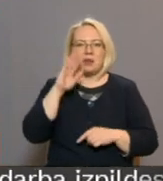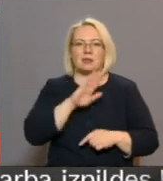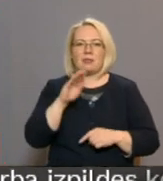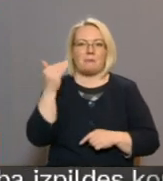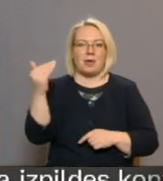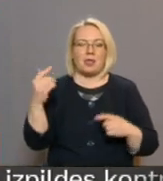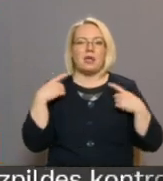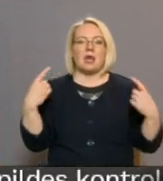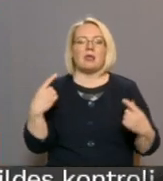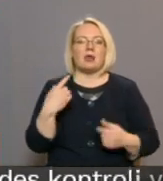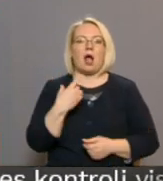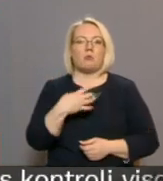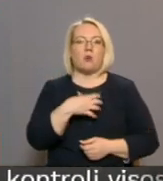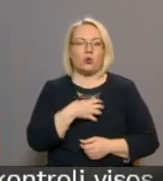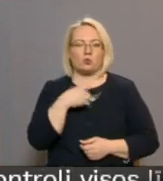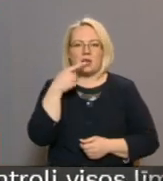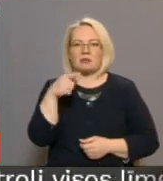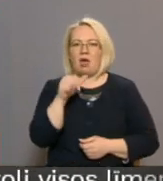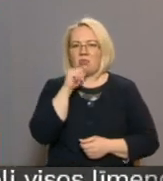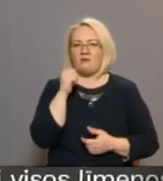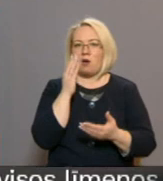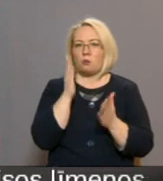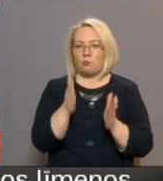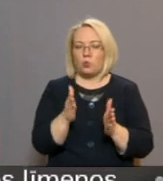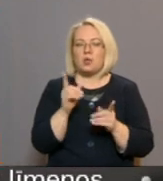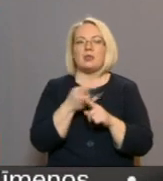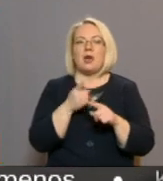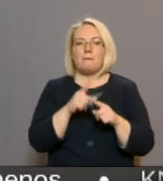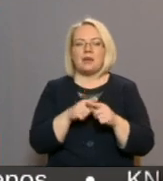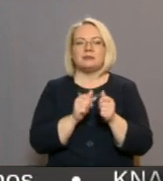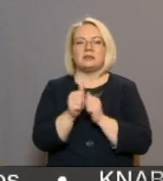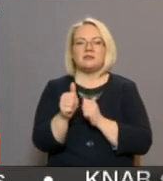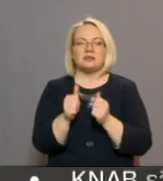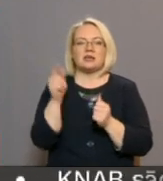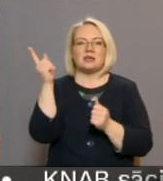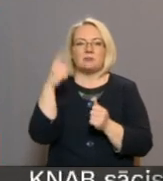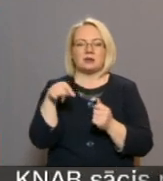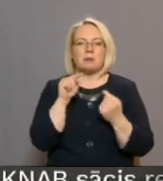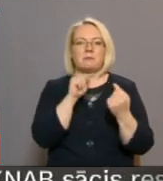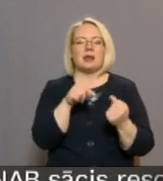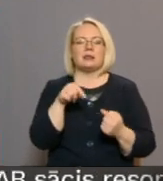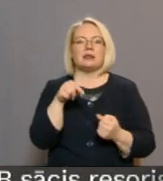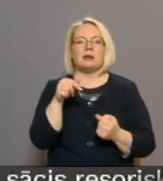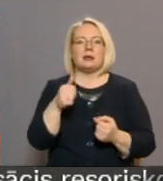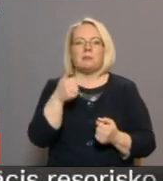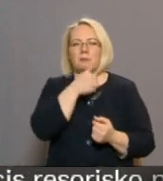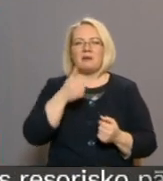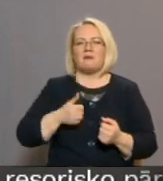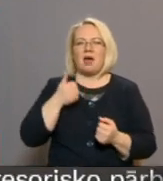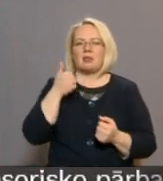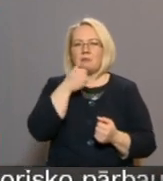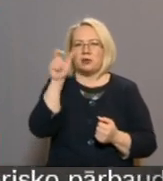prokuratūras ieskatā, tā tas nevar būt. Tāpēc izvirzītas prasības zēst privātpersonām zemes grāmatā ierakstītās